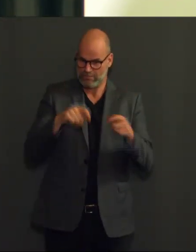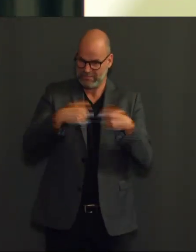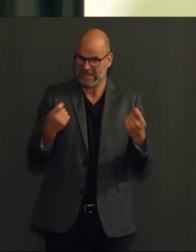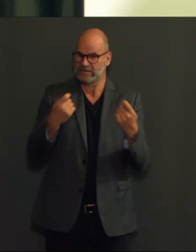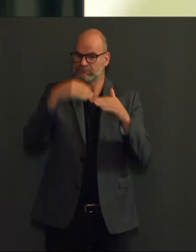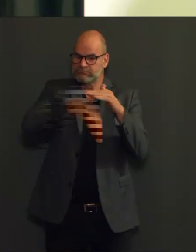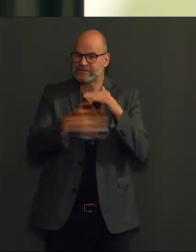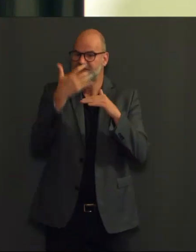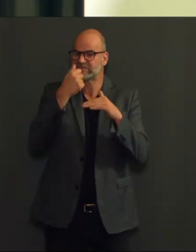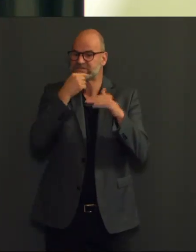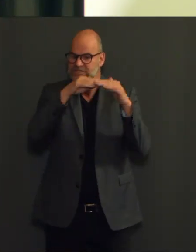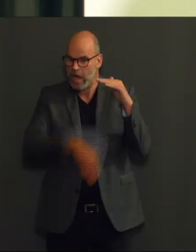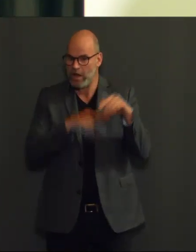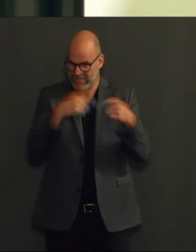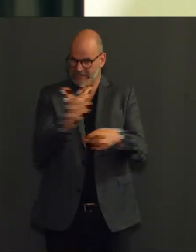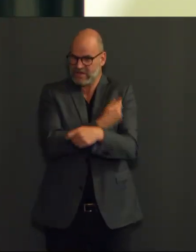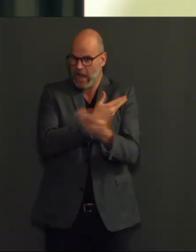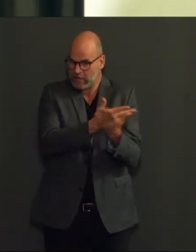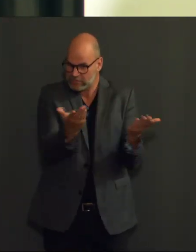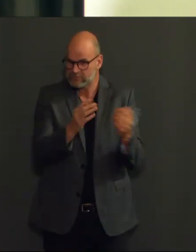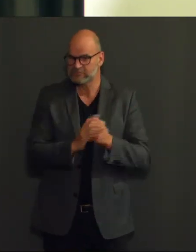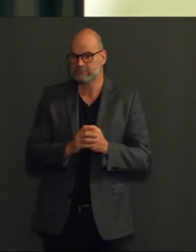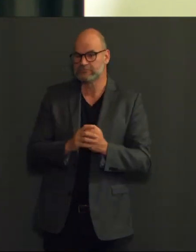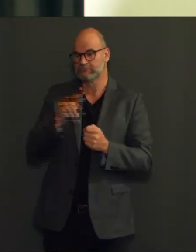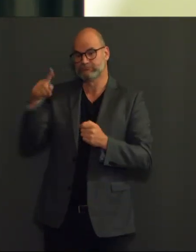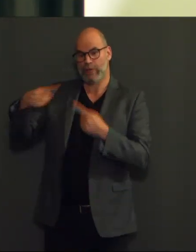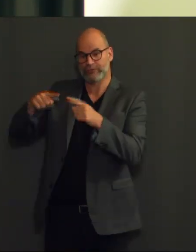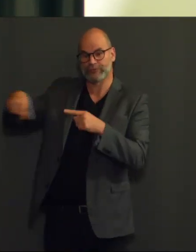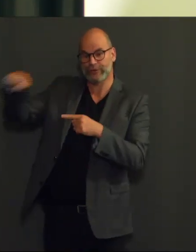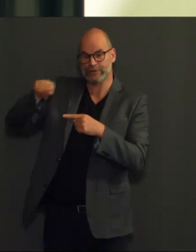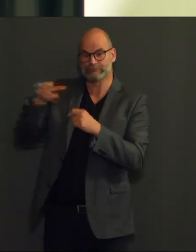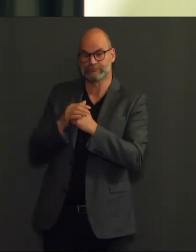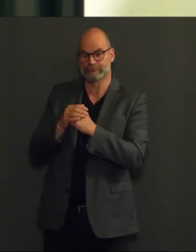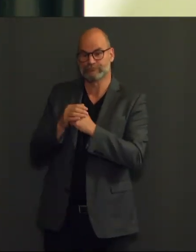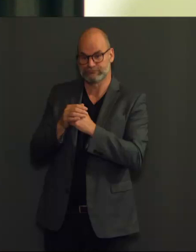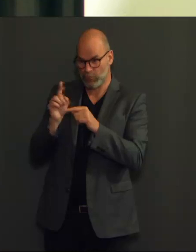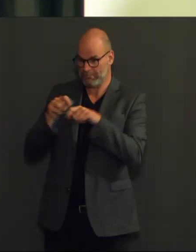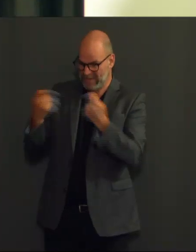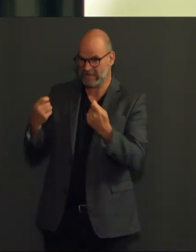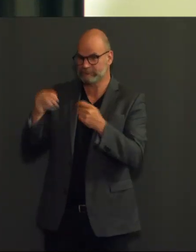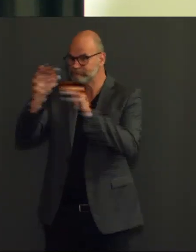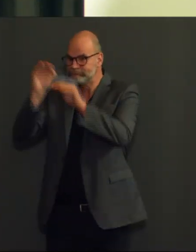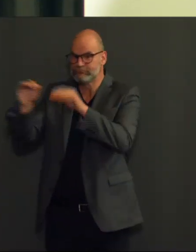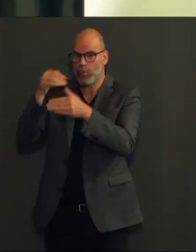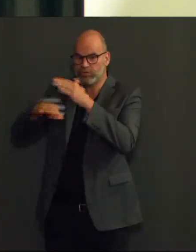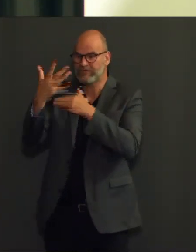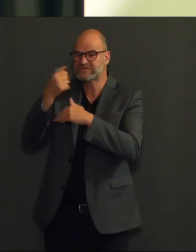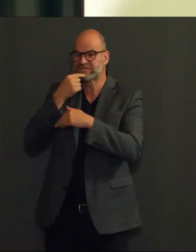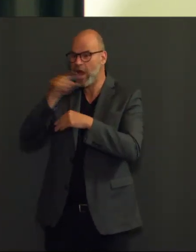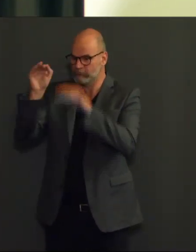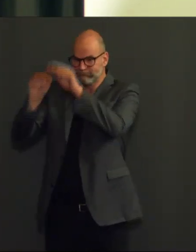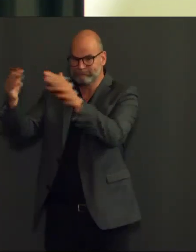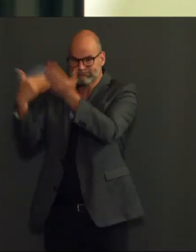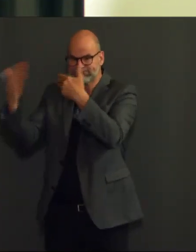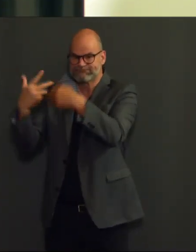Als je nog aardelt of je op de uitnodiging zal ingaan, denk dan ook aan je naasten. Ook voor hun veiligheid en die van ons